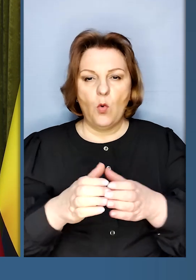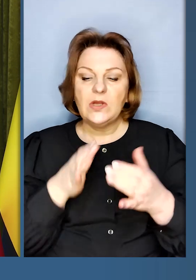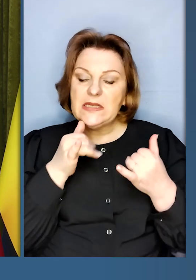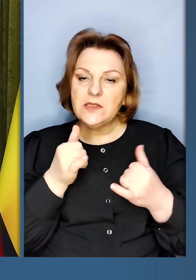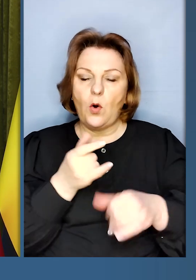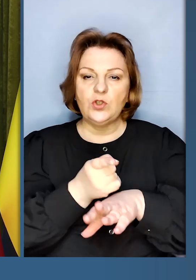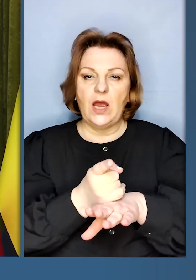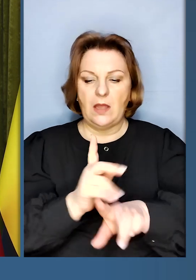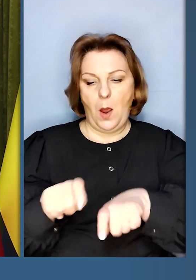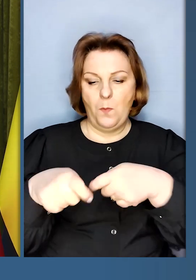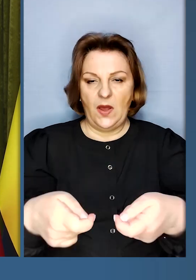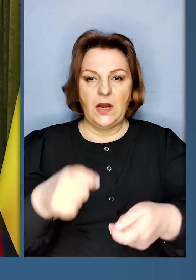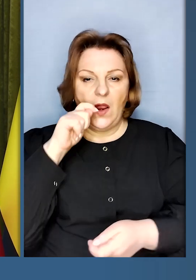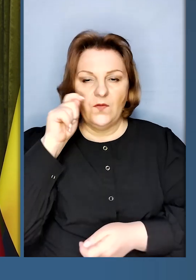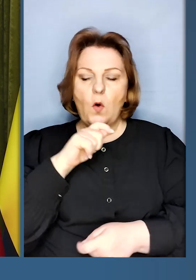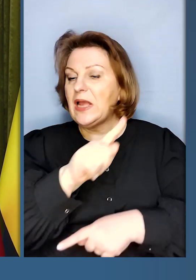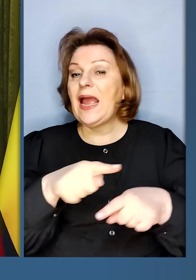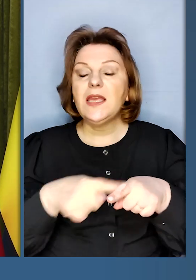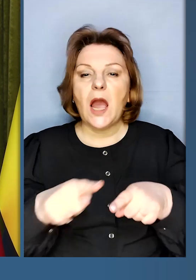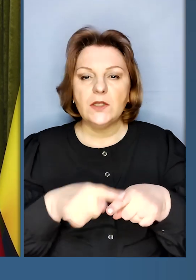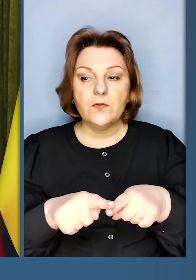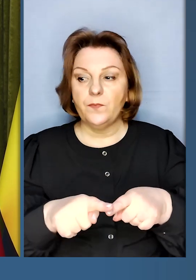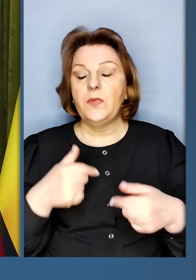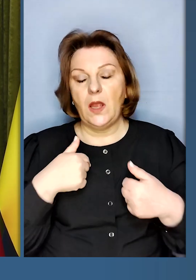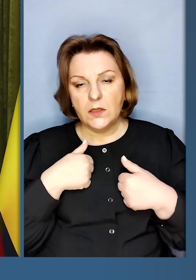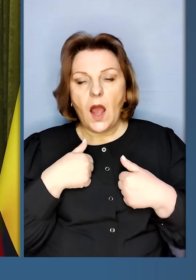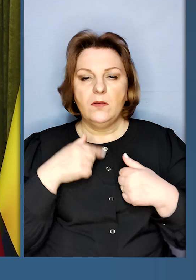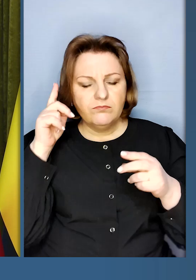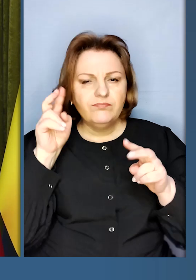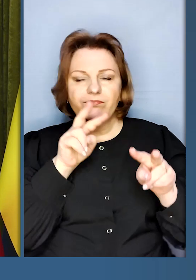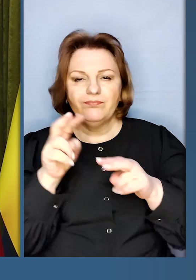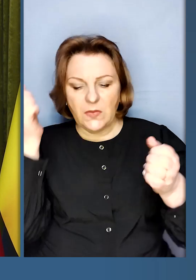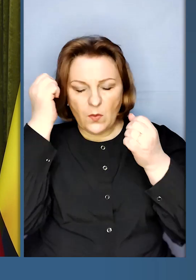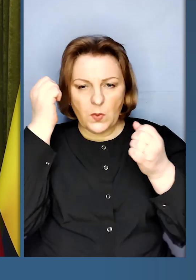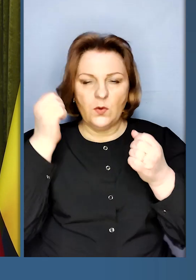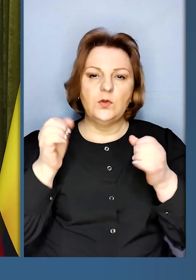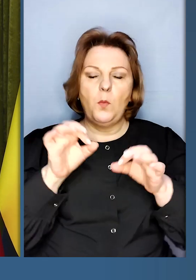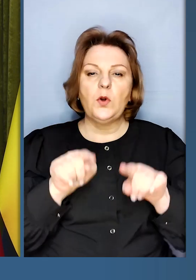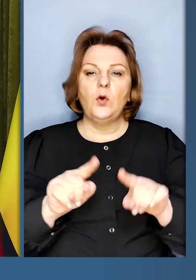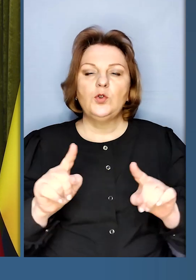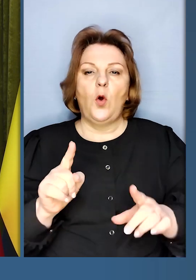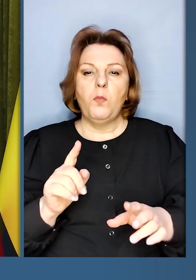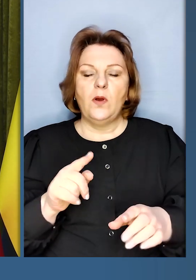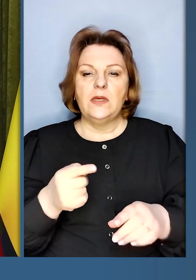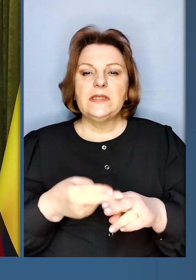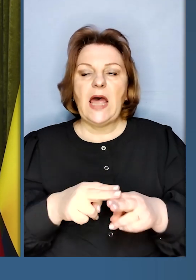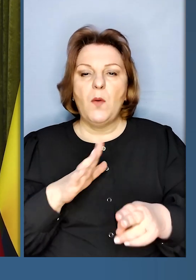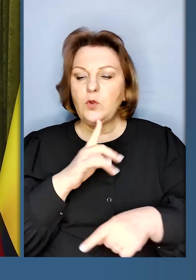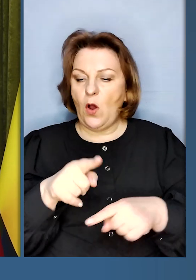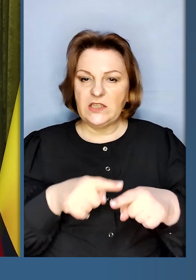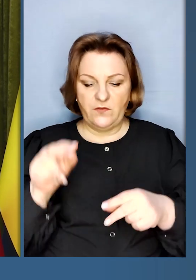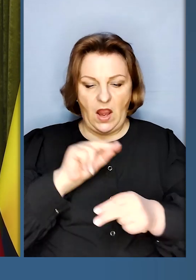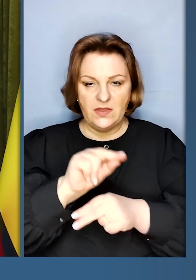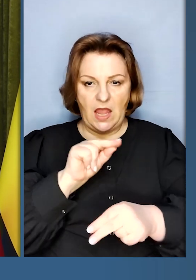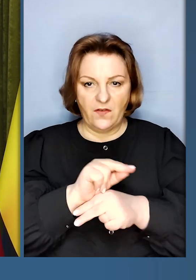сучасних танків, які передаються в Україну якнайшвидше. Я клопочуся про це, щоб це сталося якнайшвидше. Навчання